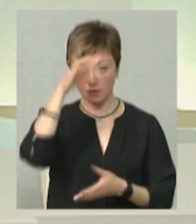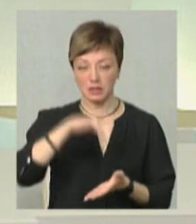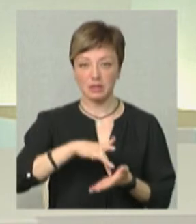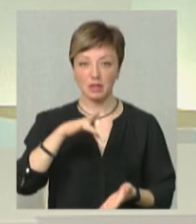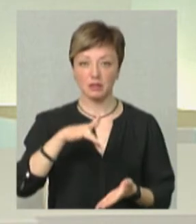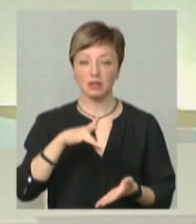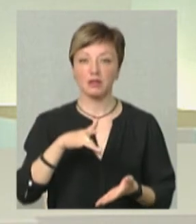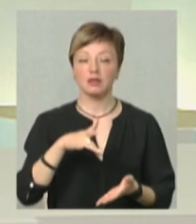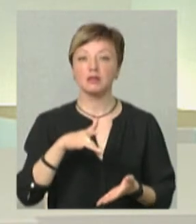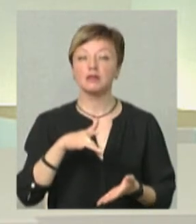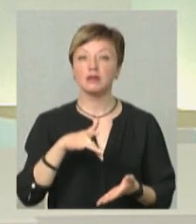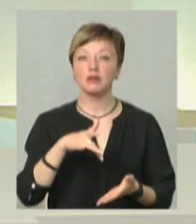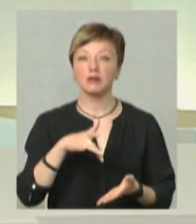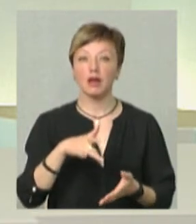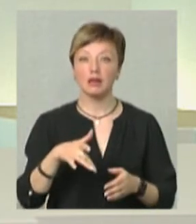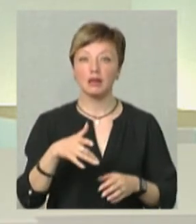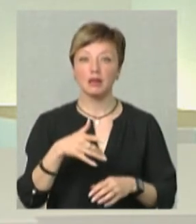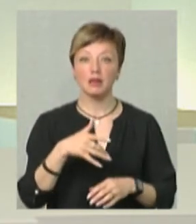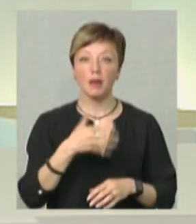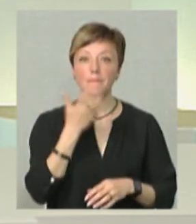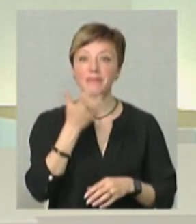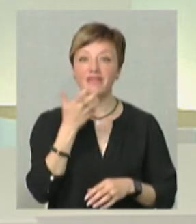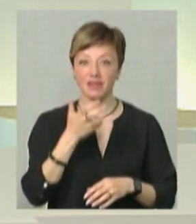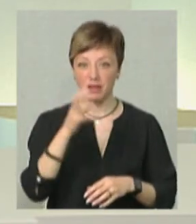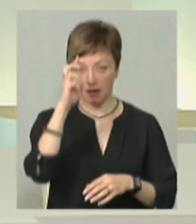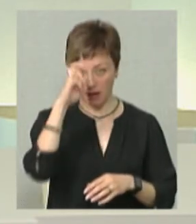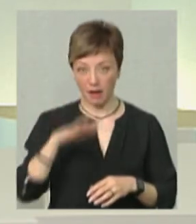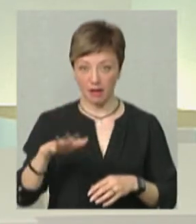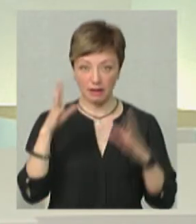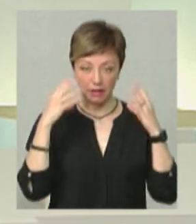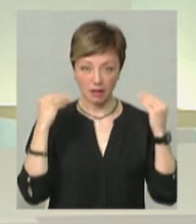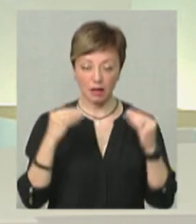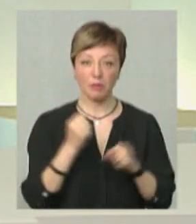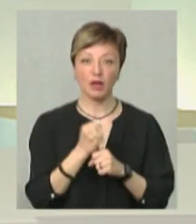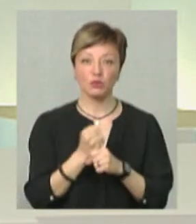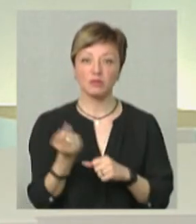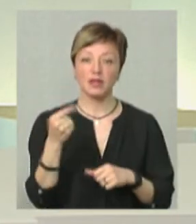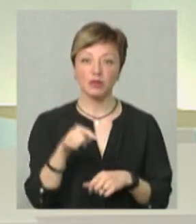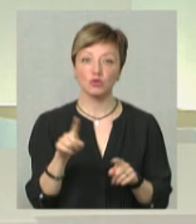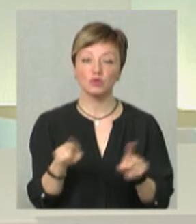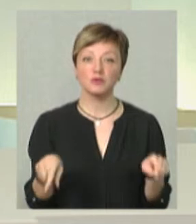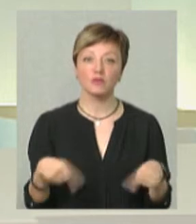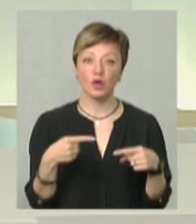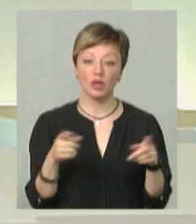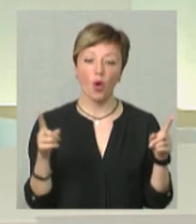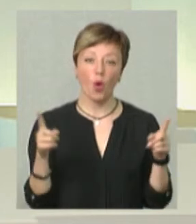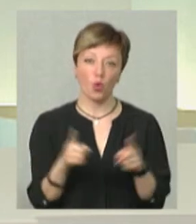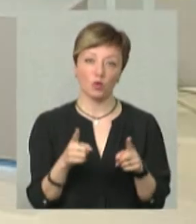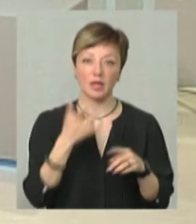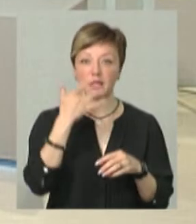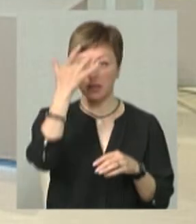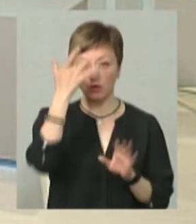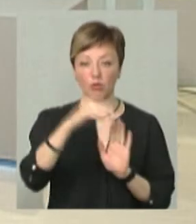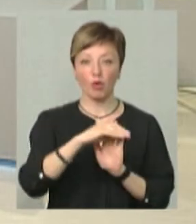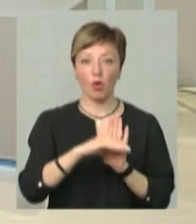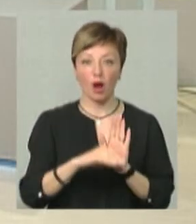центром ІВ Брабант на півдні Нідерландів. Зокрема, ми працюємо над тим, щоб створити якусь певну таку короткотривалу